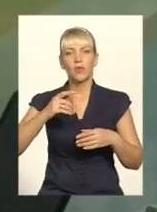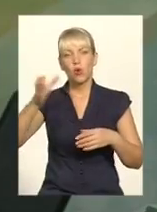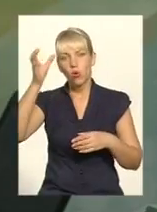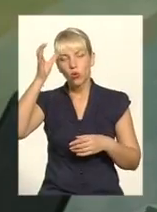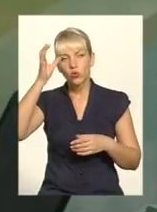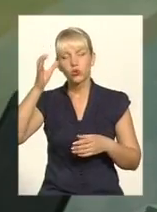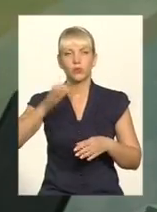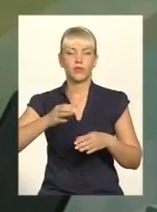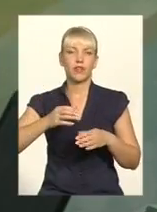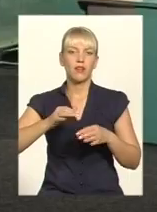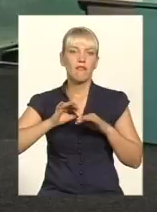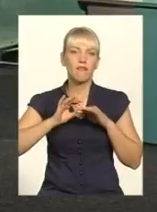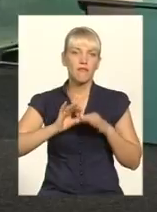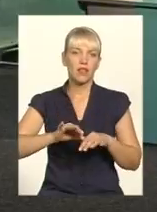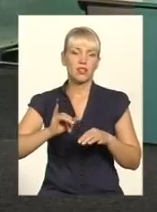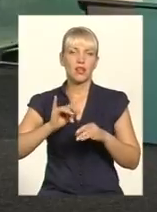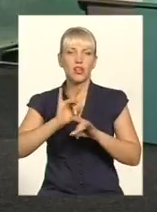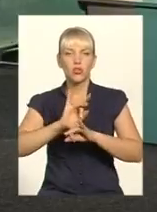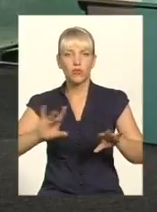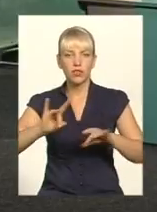мас, своєї громадянської позиції.